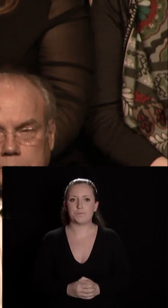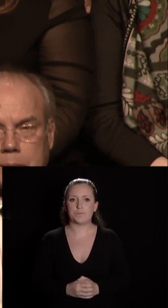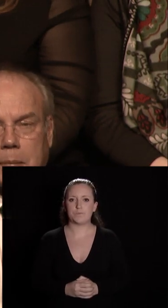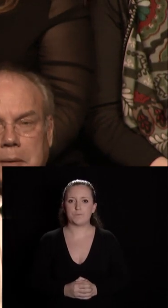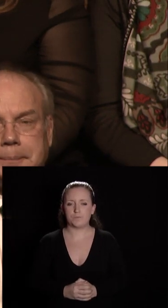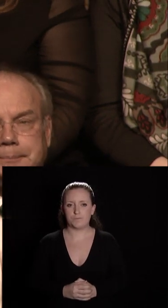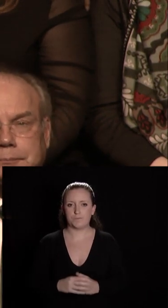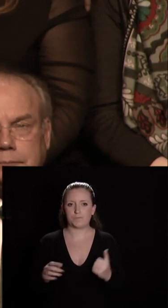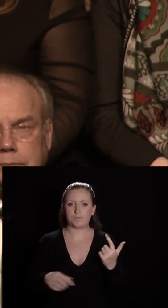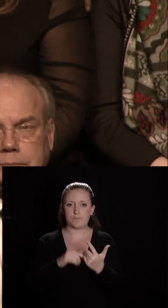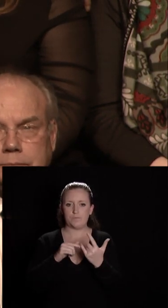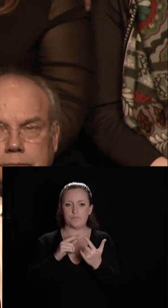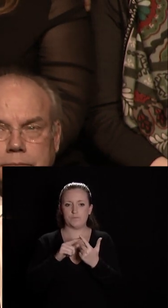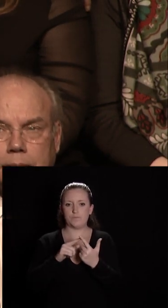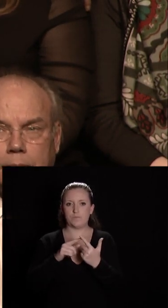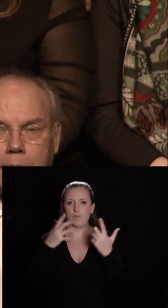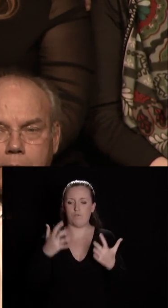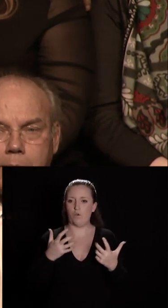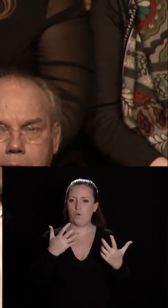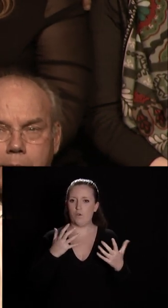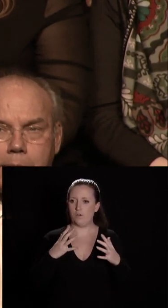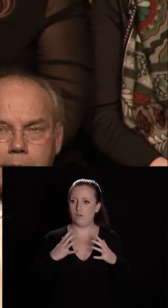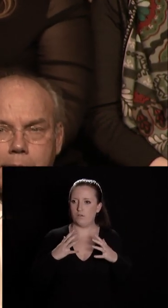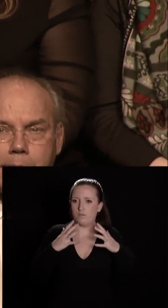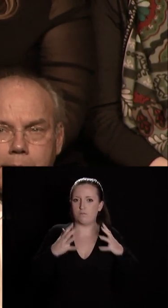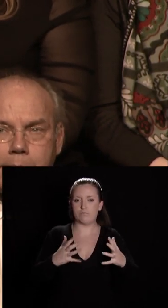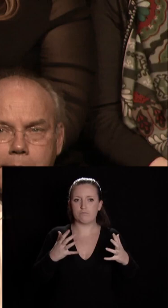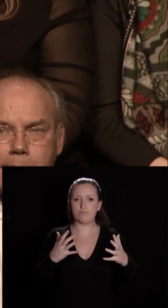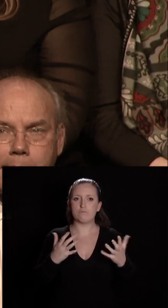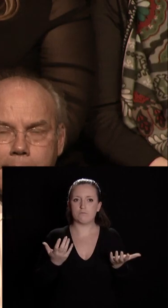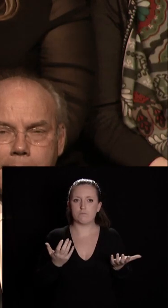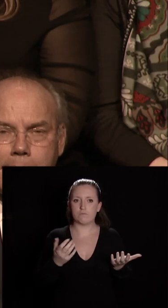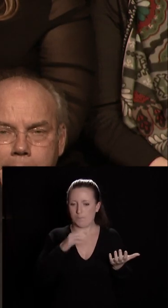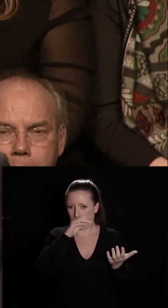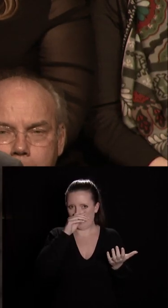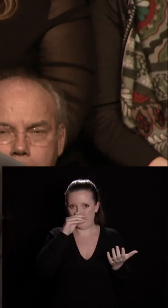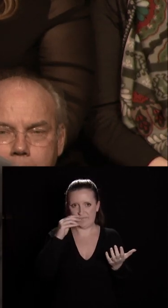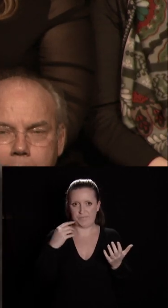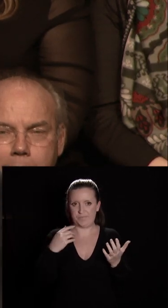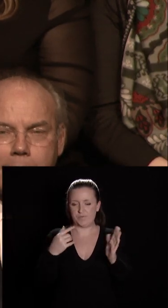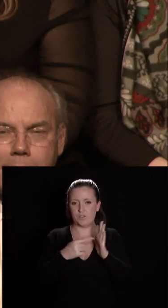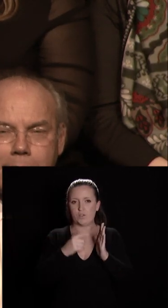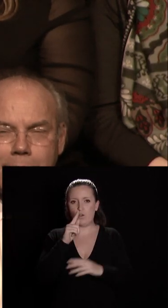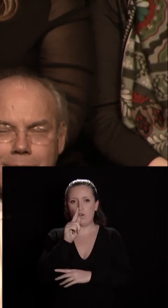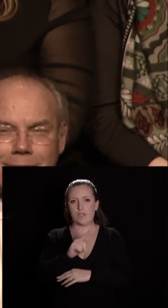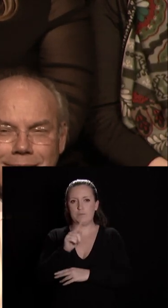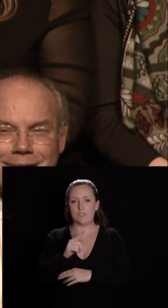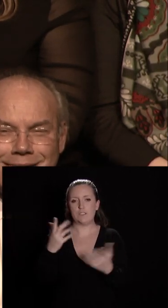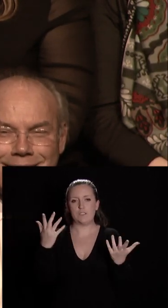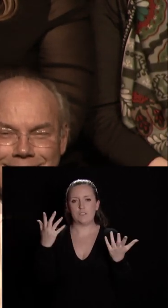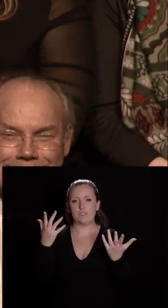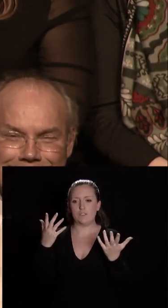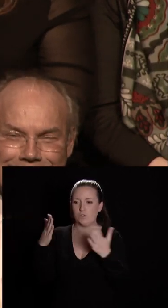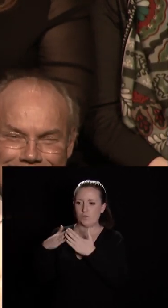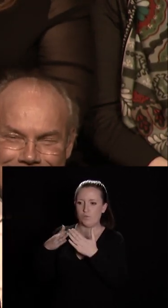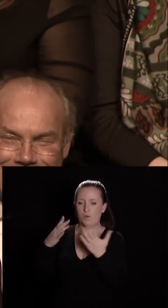vœu c'est celui d'être mobilisé d'être mobilisé quand Gramsci demandait d'allier le